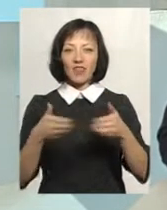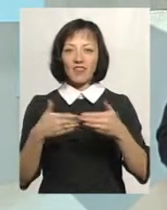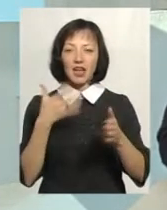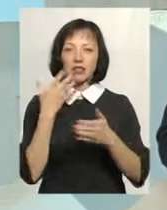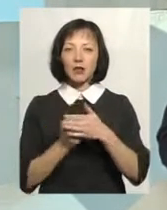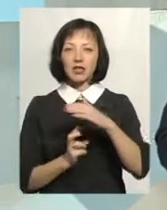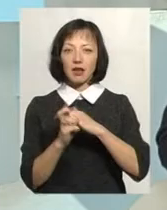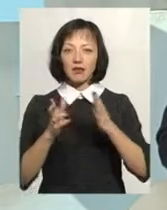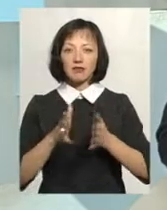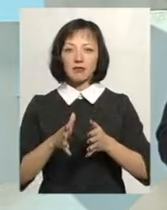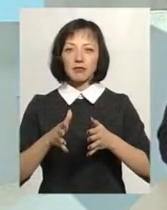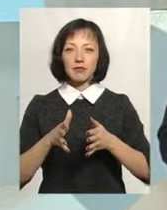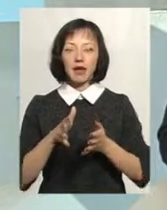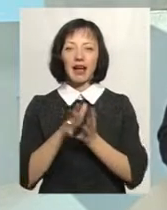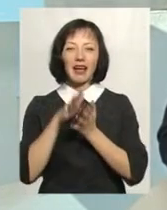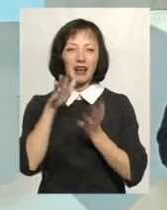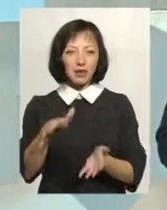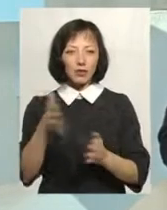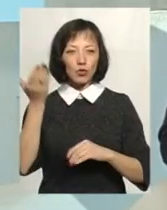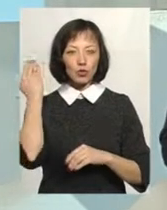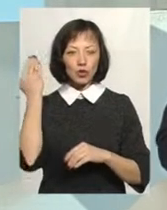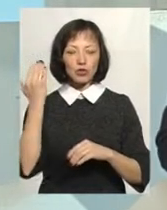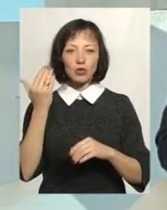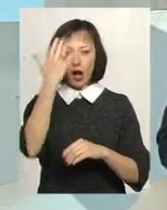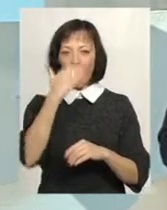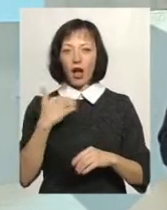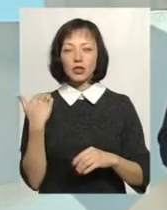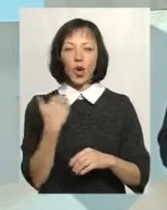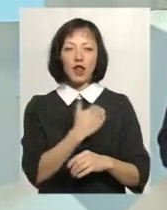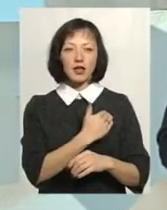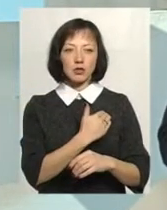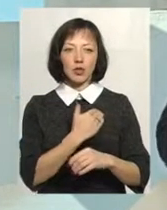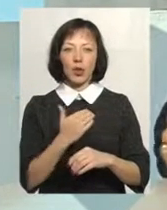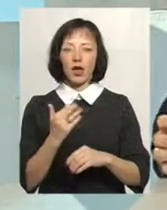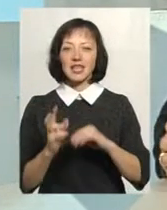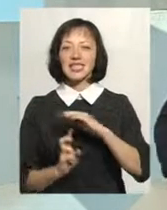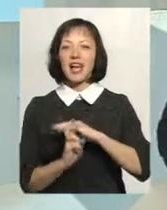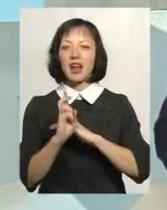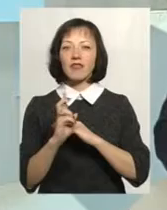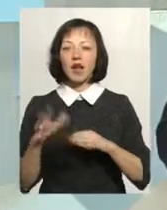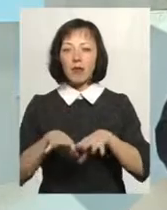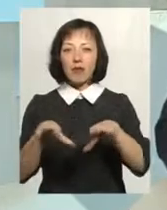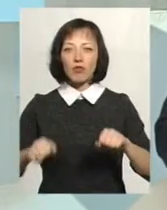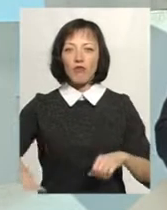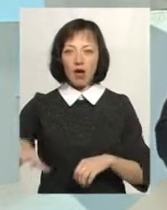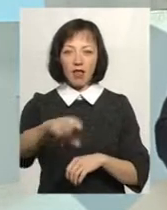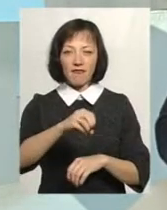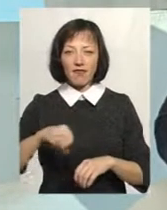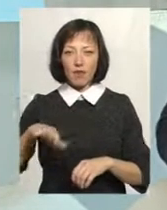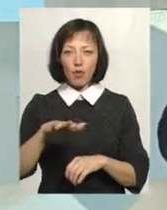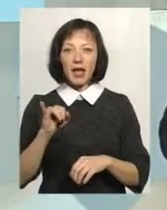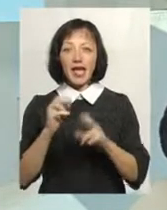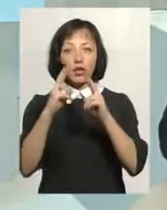критику тодішньої церкви католицької, яка панувала на теренах Європи. І